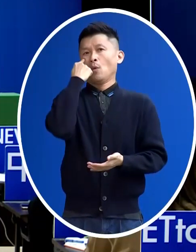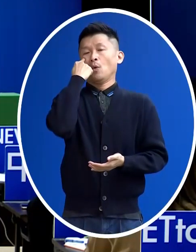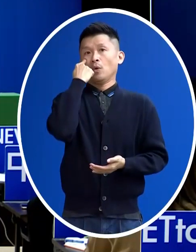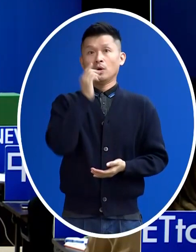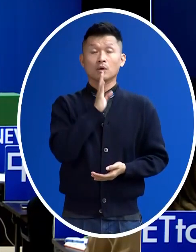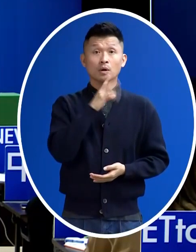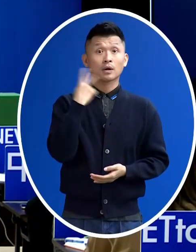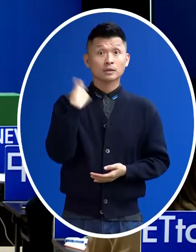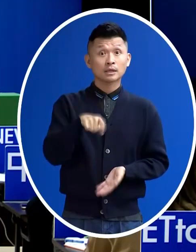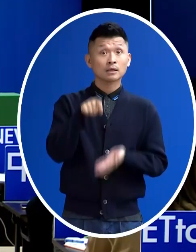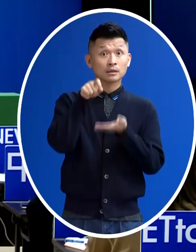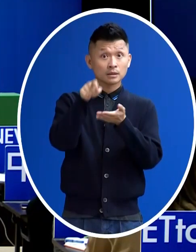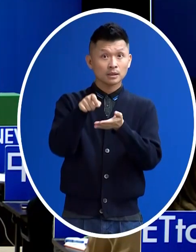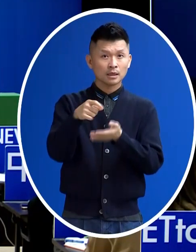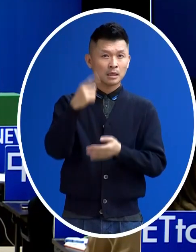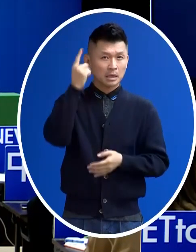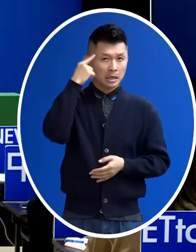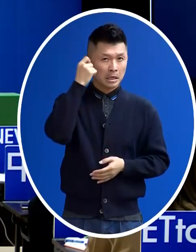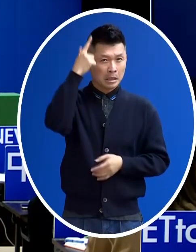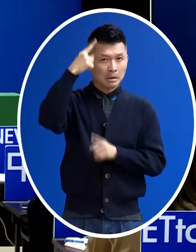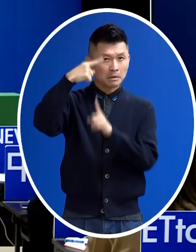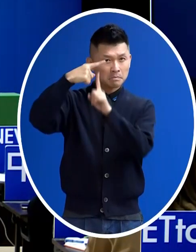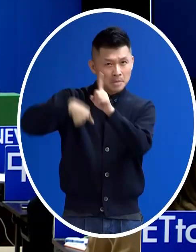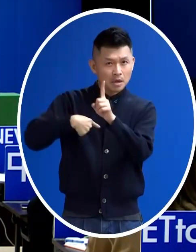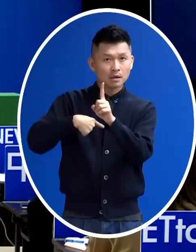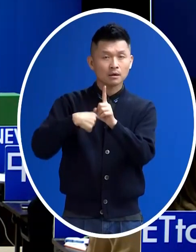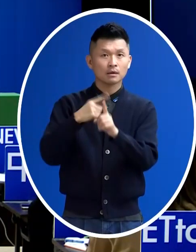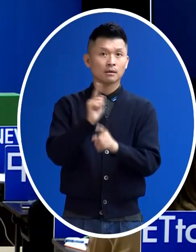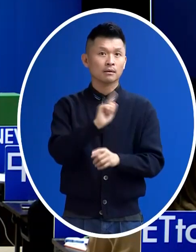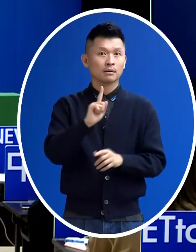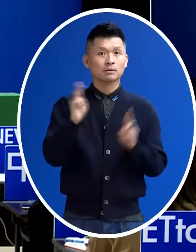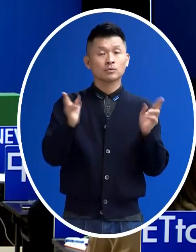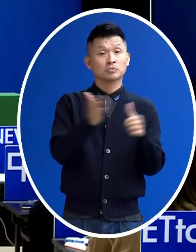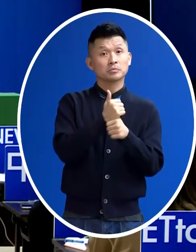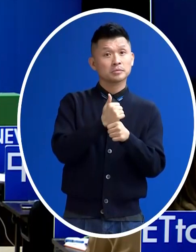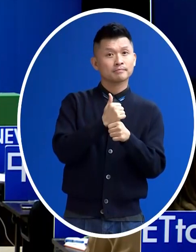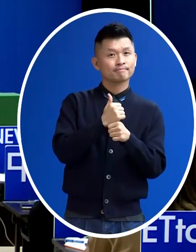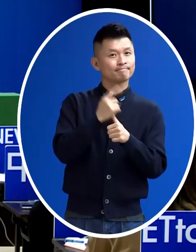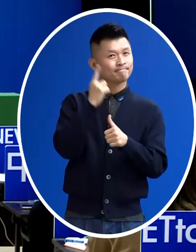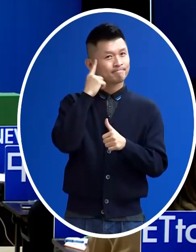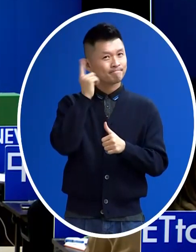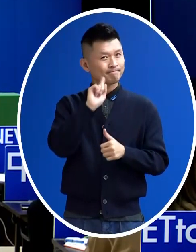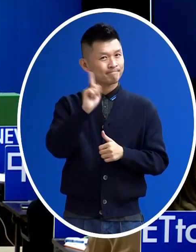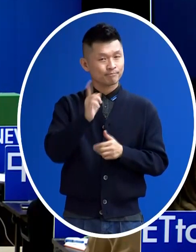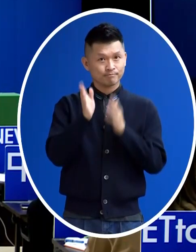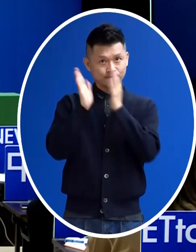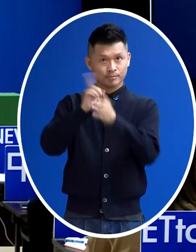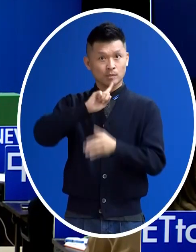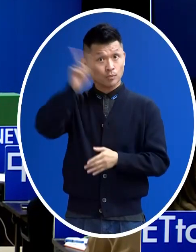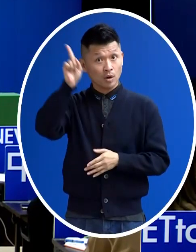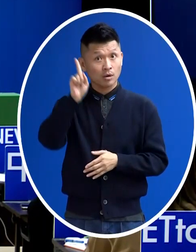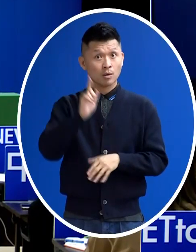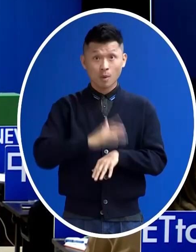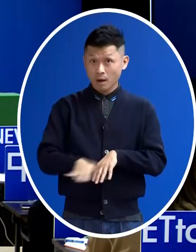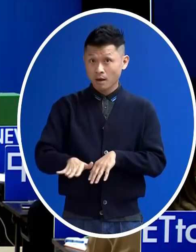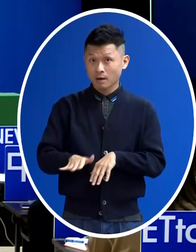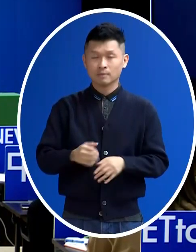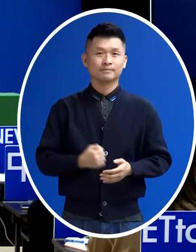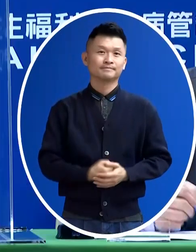論 然後還提及智商等等的方面不知道指揮中心這邊怎麼看 那有考慮會提高嗎謝謝